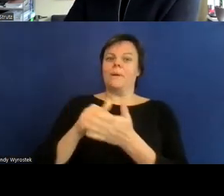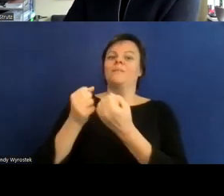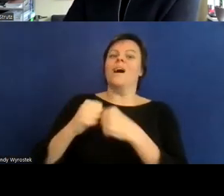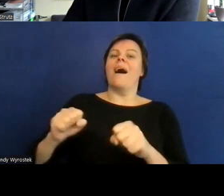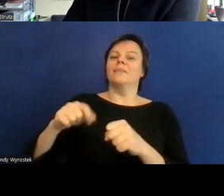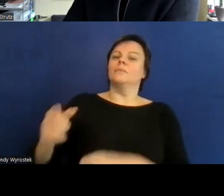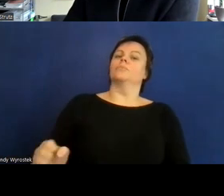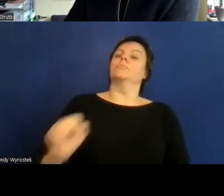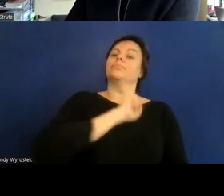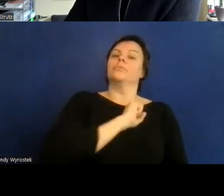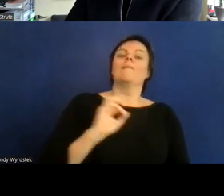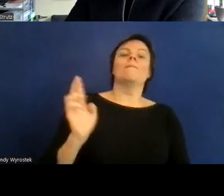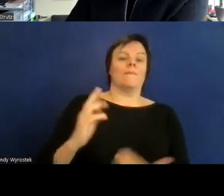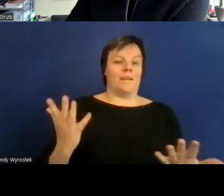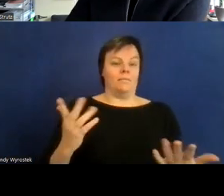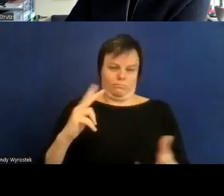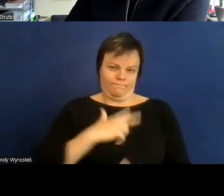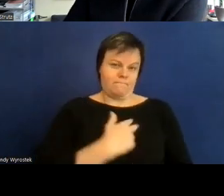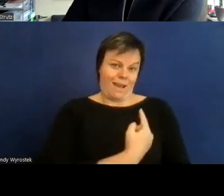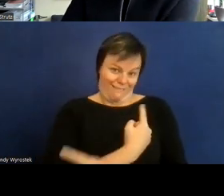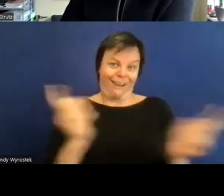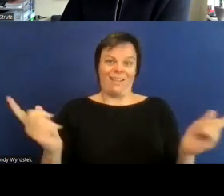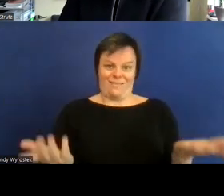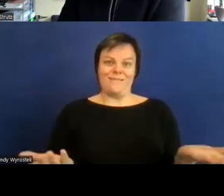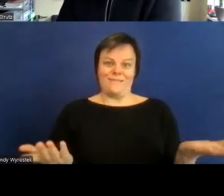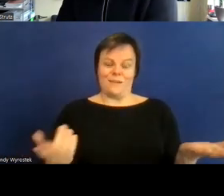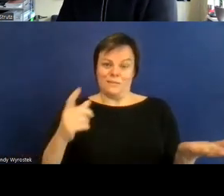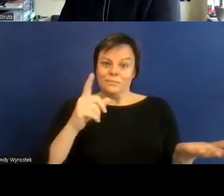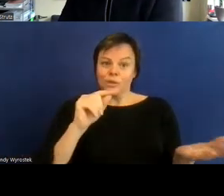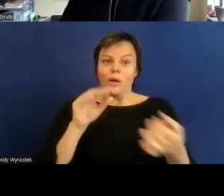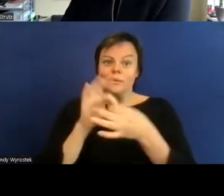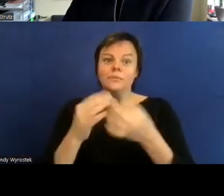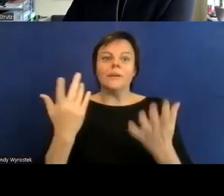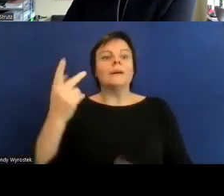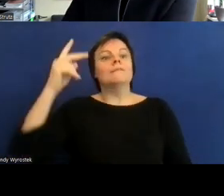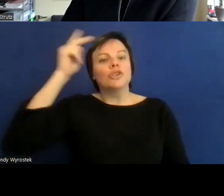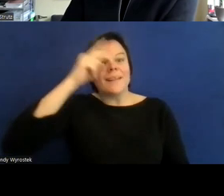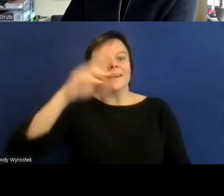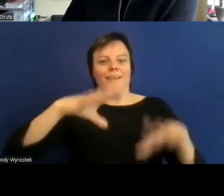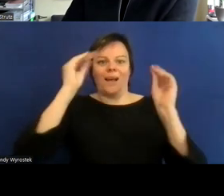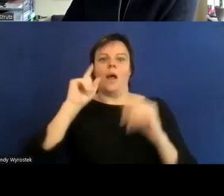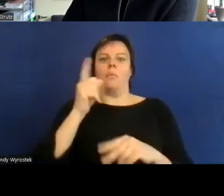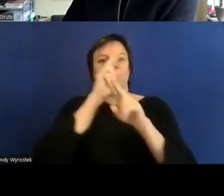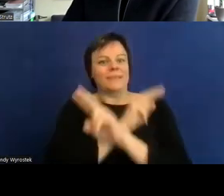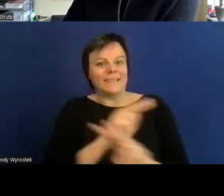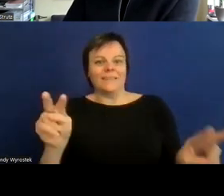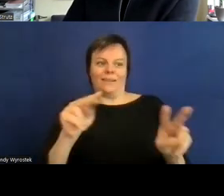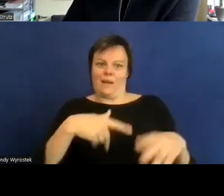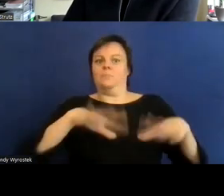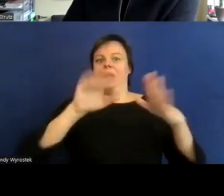und Übersichtlichkeit zu stärken das Thema der alternden Gesellschaft stärker einzu darauf einzugehen